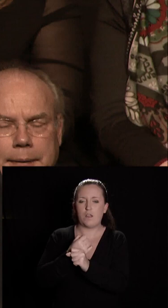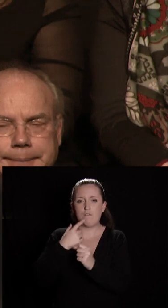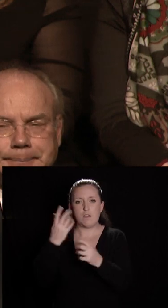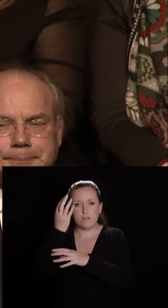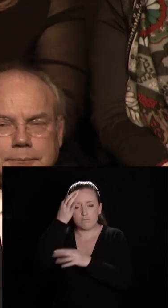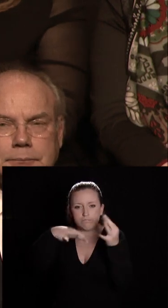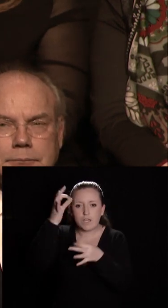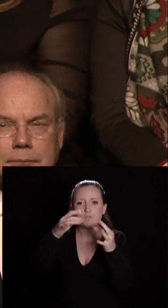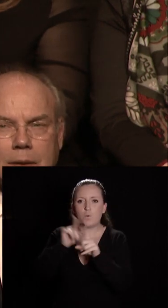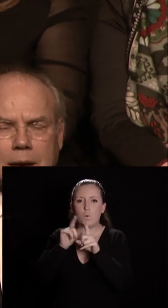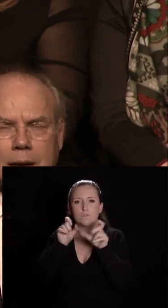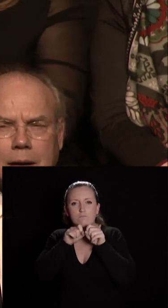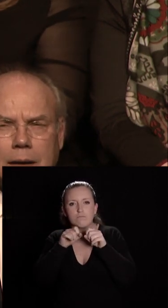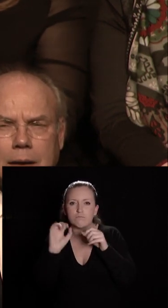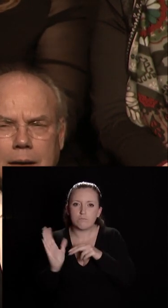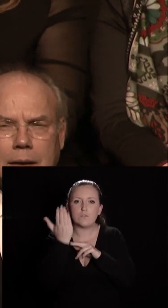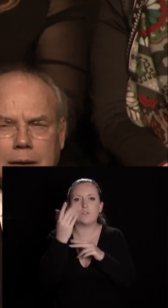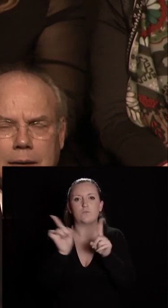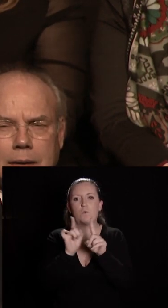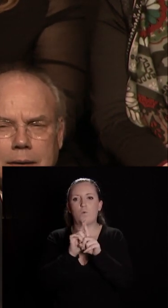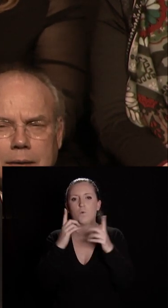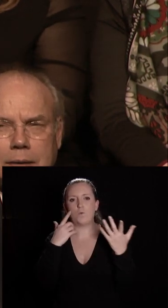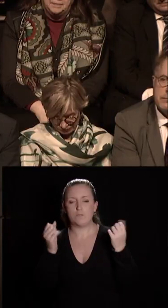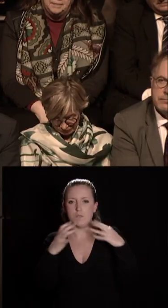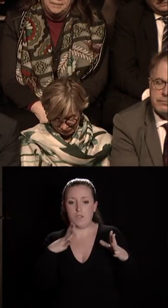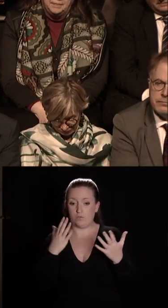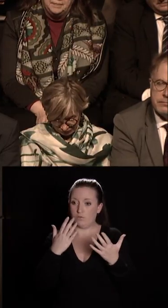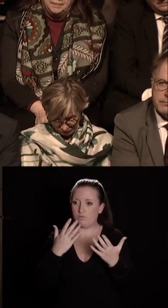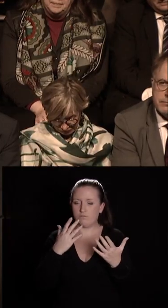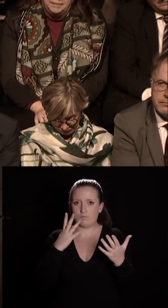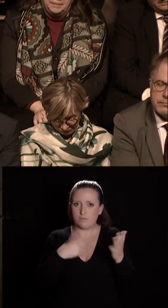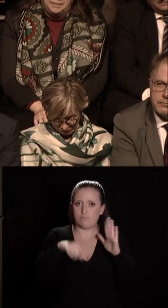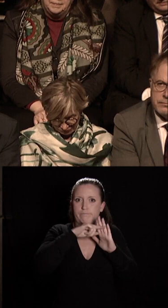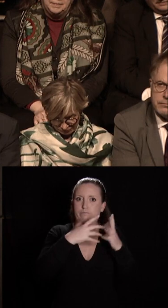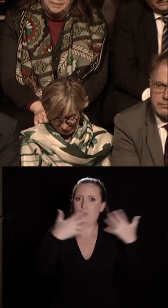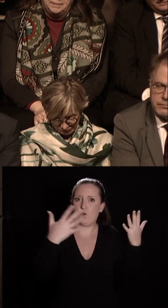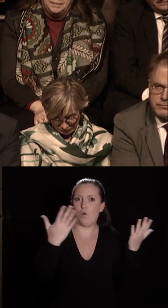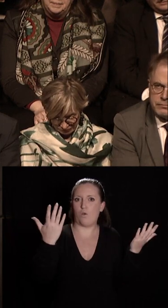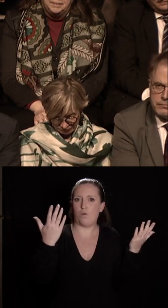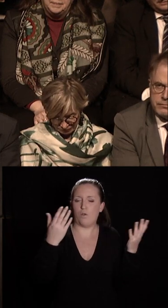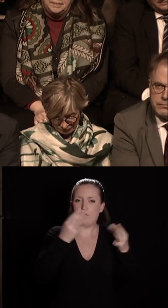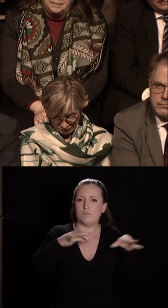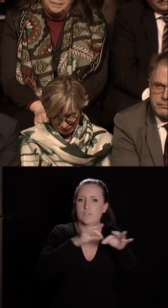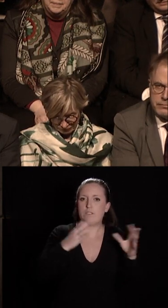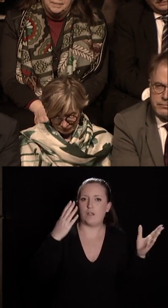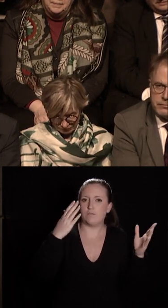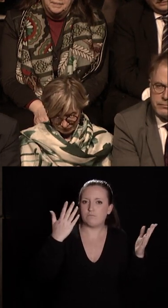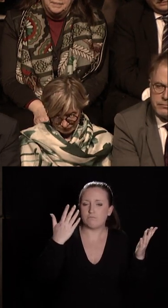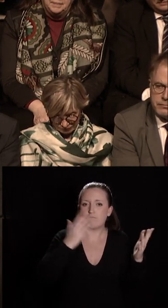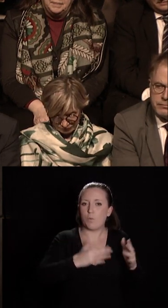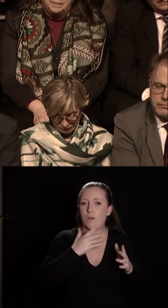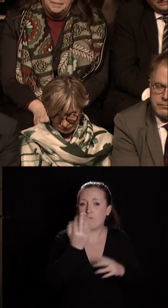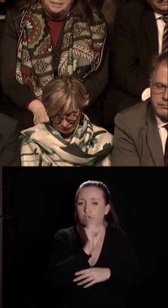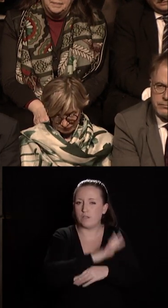et de médiation qui nous place parmi les grands opéras français et puis maintenant il y a la minoterie où commencer à connaître c'est